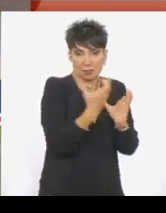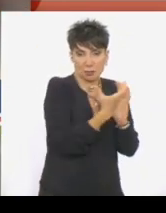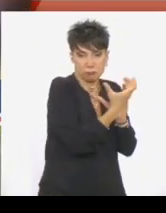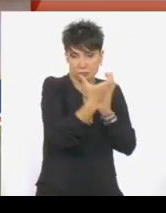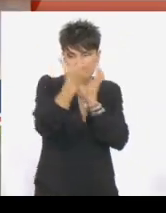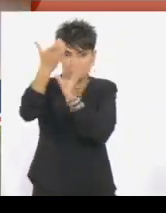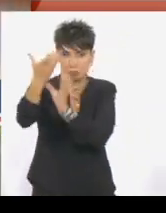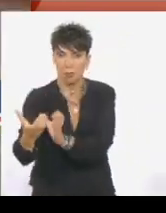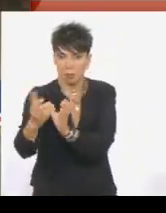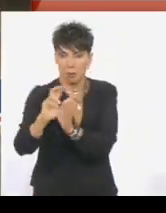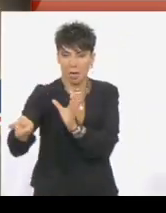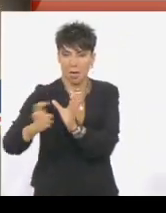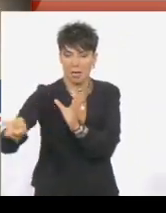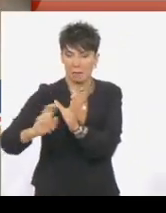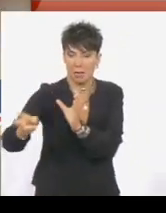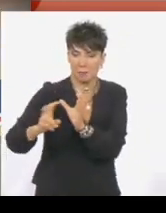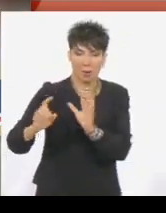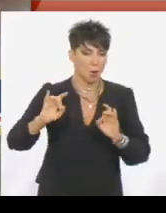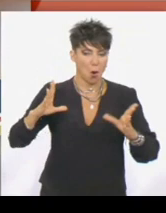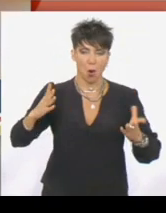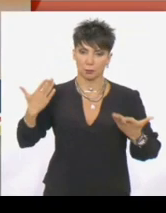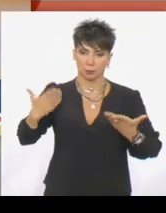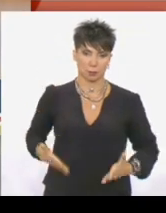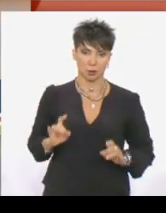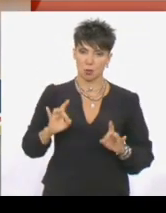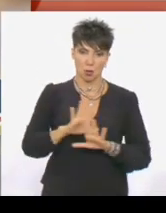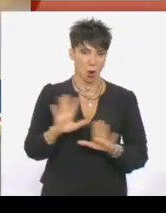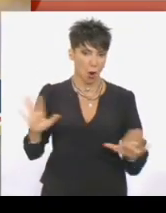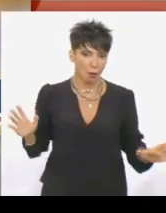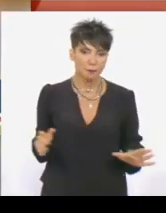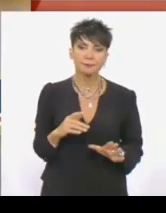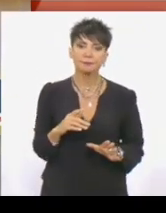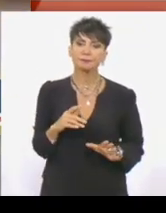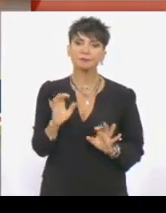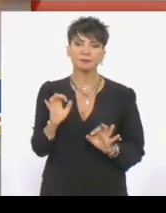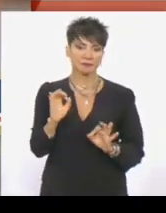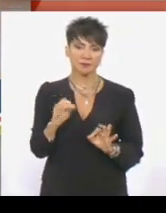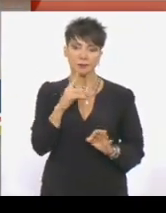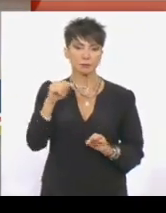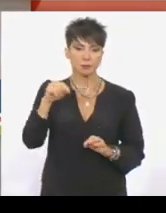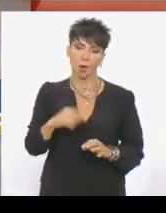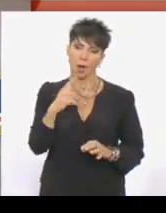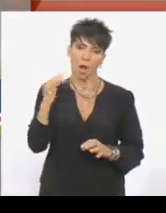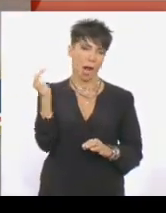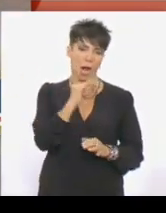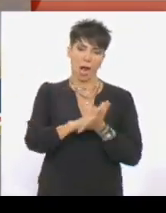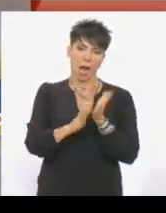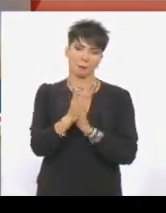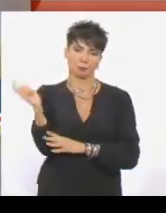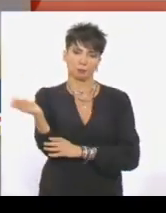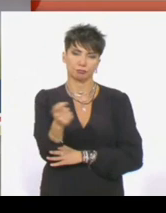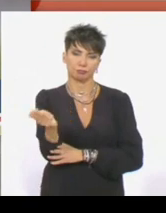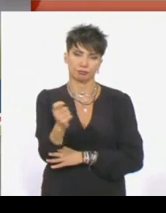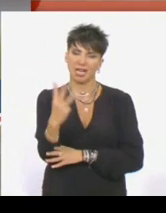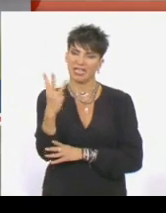όλοι ευτυχώς, χωρίς να τραυματιστούν. Το ίδιο και ο οδηγός του λεωφορείου. και έσπευσαν αμέσως, ειδοποιήθηκε η προσβεστική με